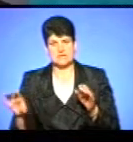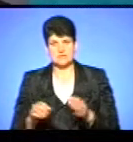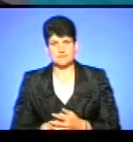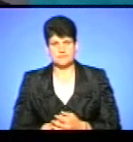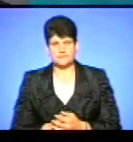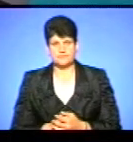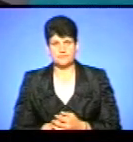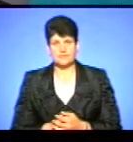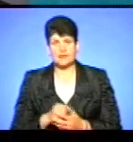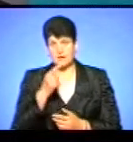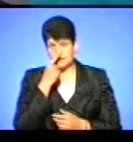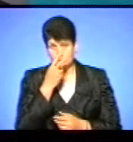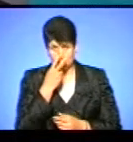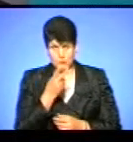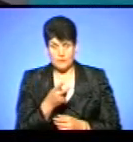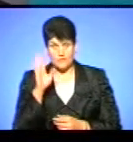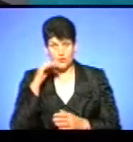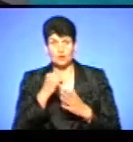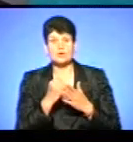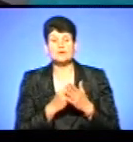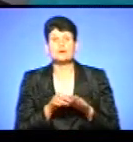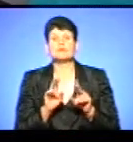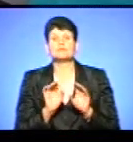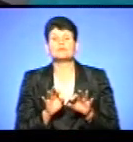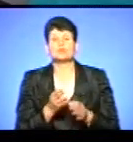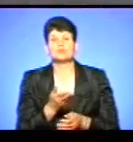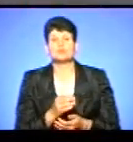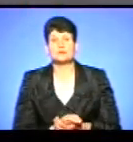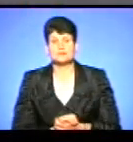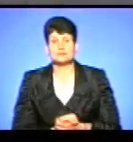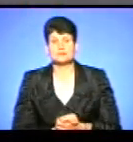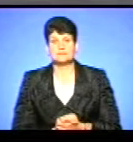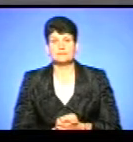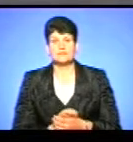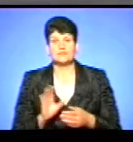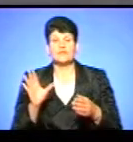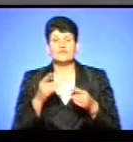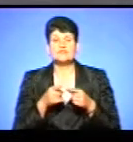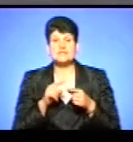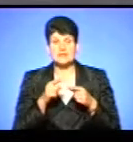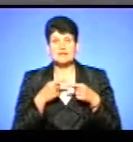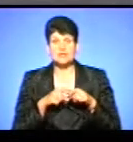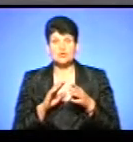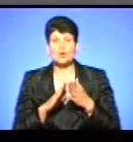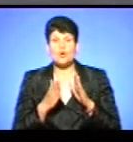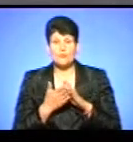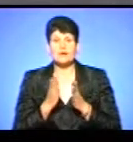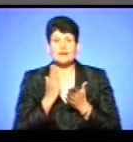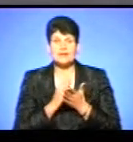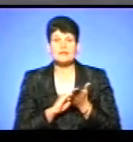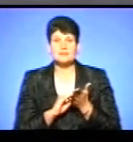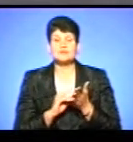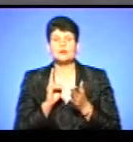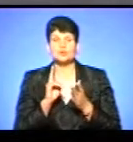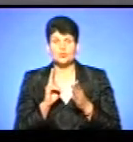Щойно ви побачили відповідь водоканалу. Як прокоментуєте це? В усіх технічних умовах прописується, хто здійснює контроль. Той,